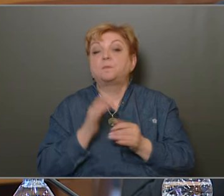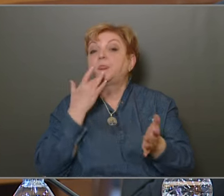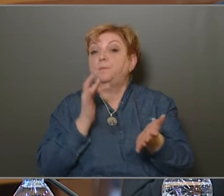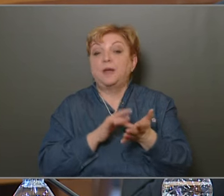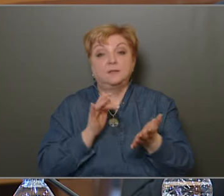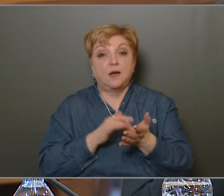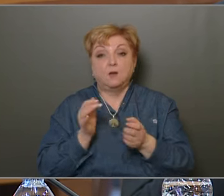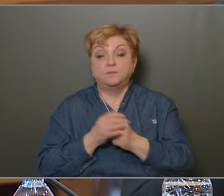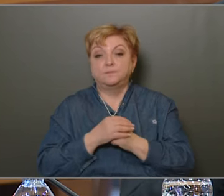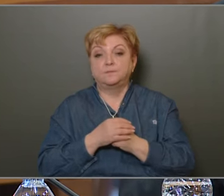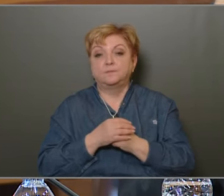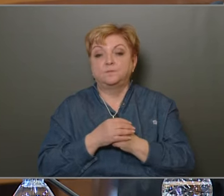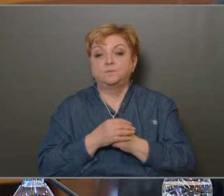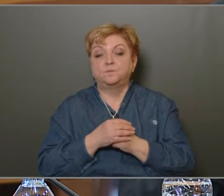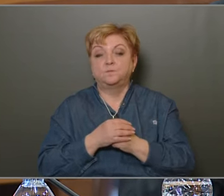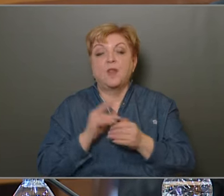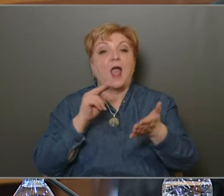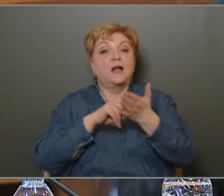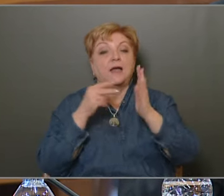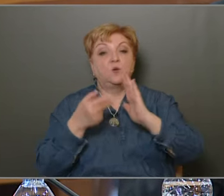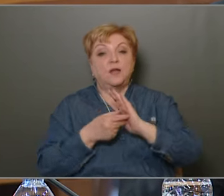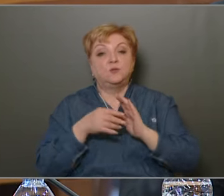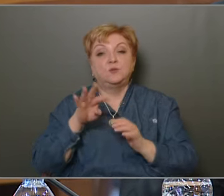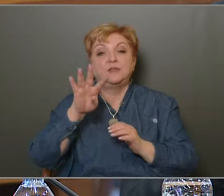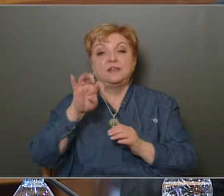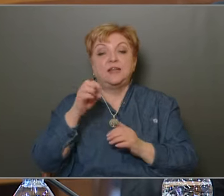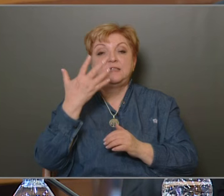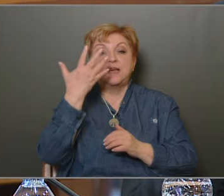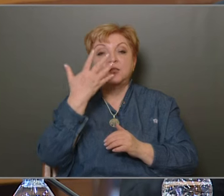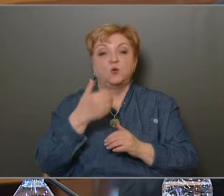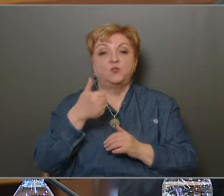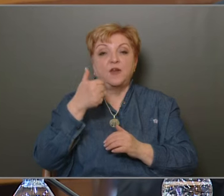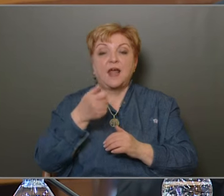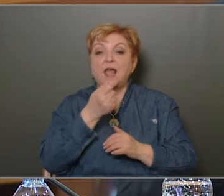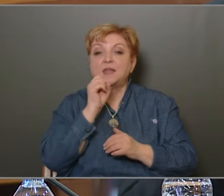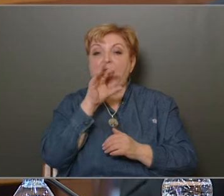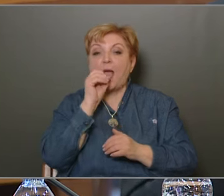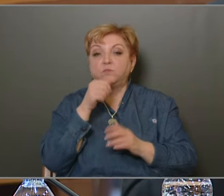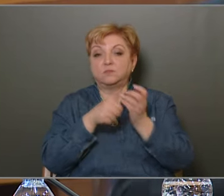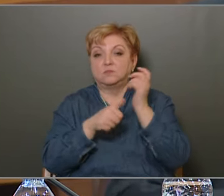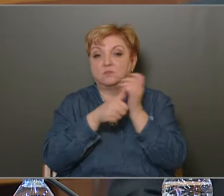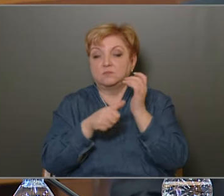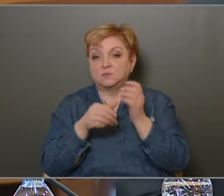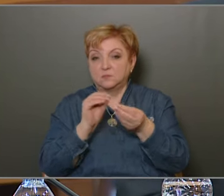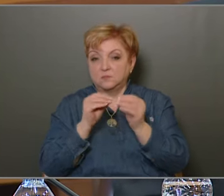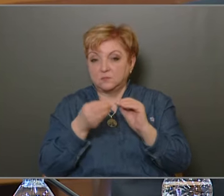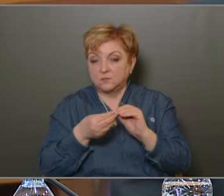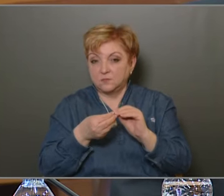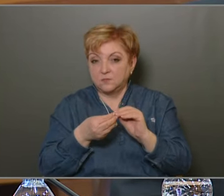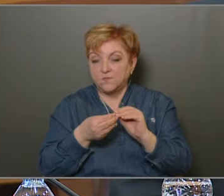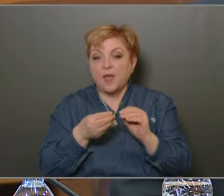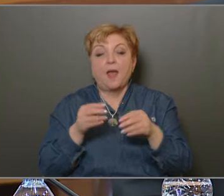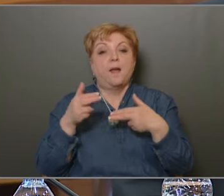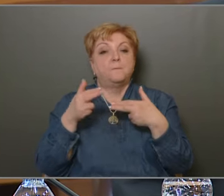Példának említetném, hogy a kerületünk 451 ebűrülékgyűjtőt üzemeltet és